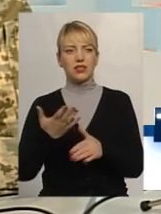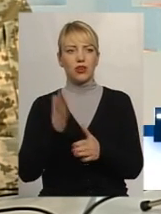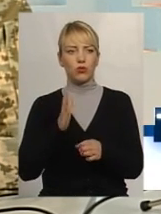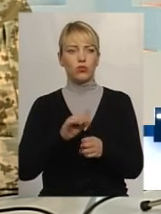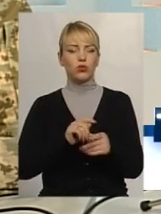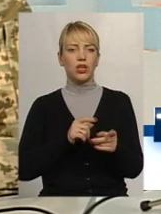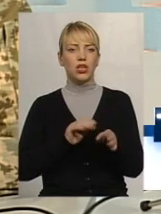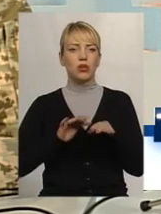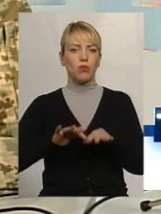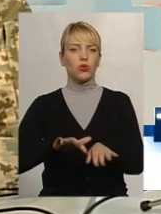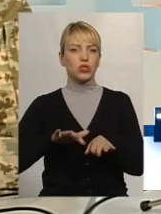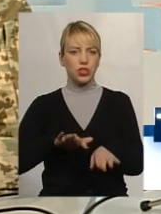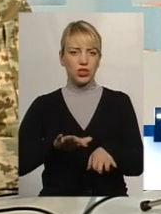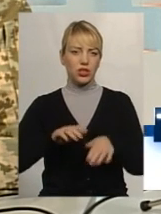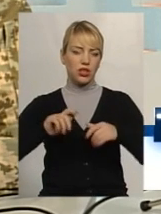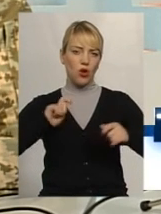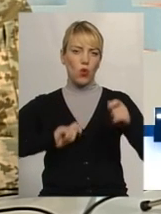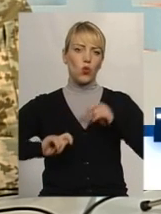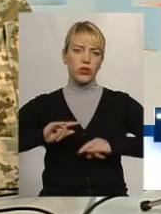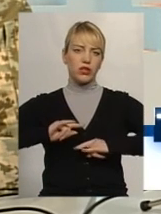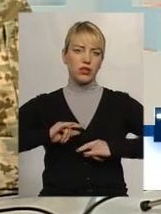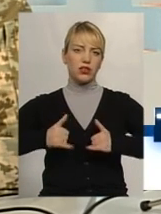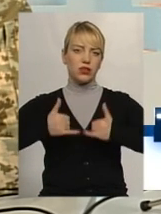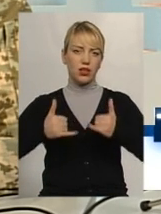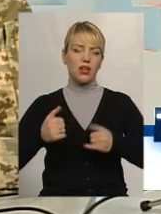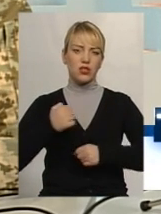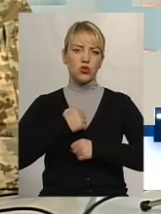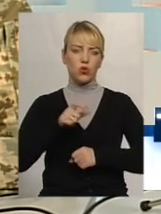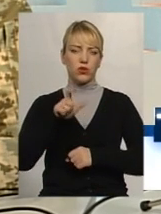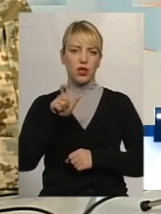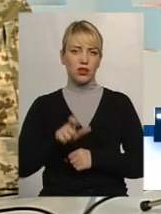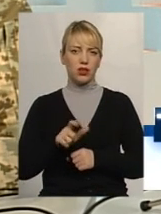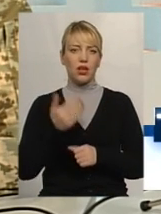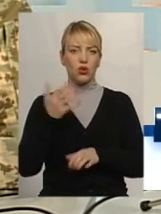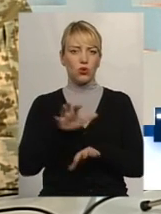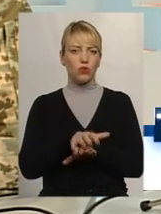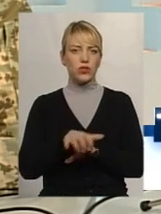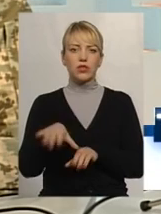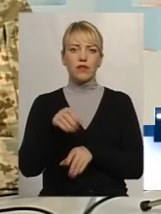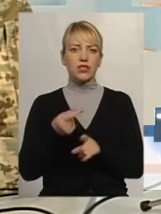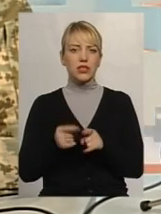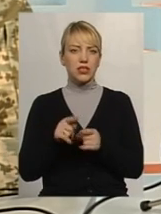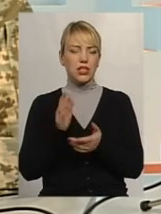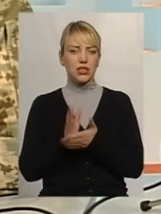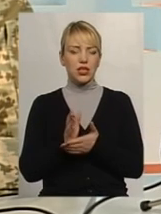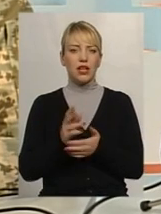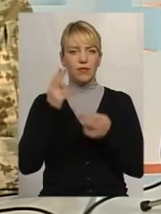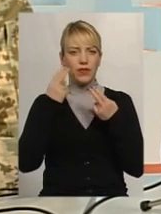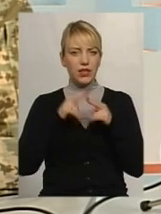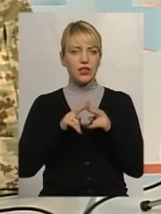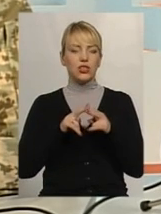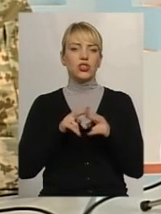пошитий одяг, уніформа для солдата, його взуття. На все це є технічні регламенти. Тому,